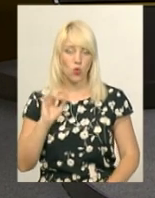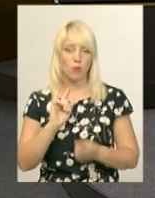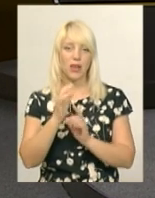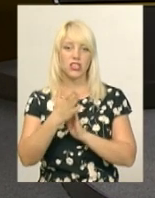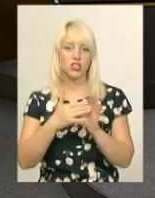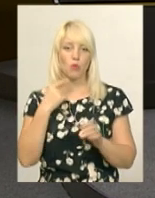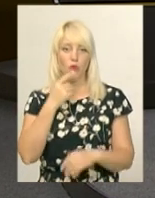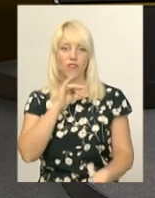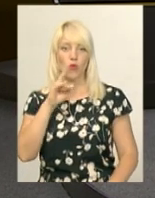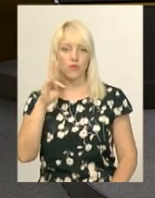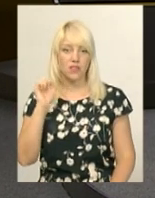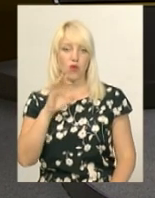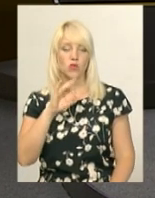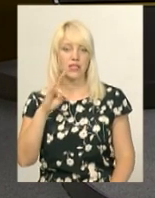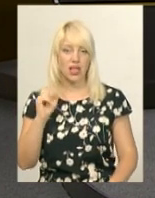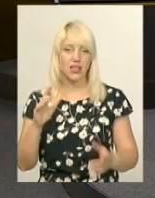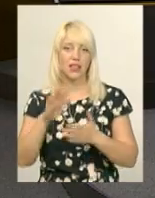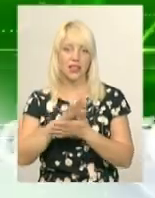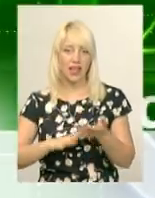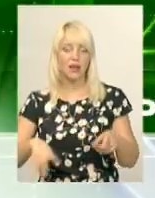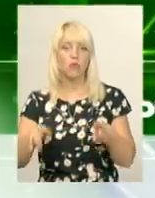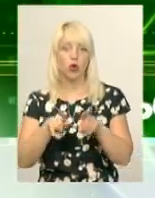мову Оксана Фіновська. Далі коротко про таке.